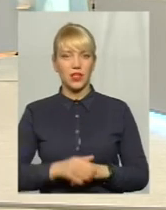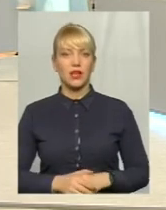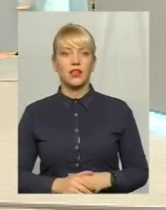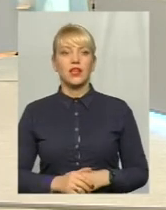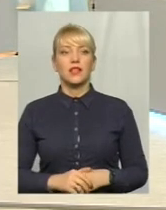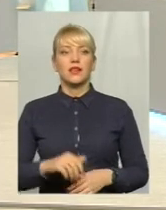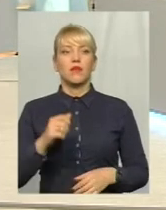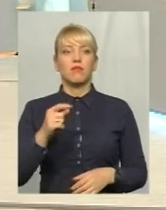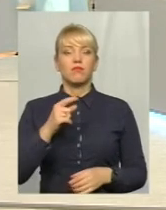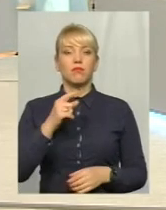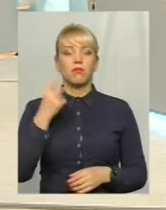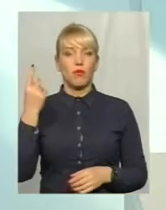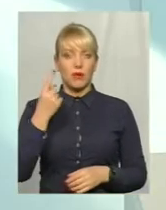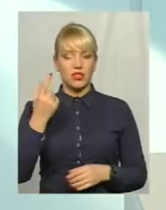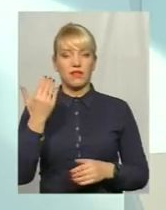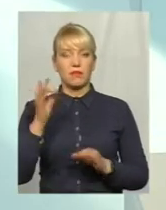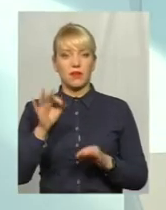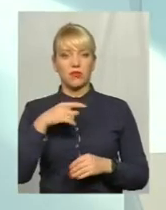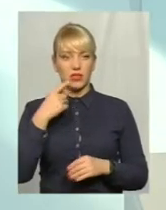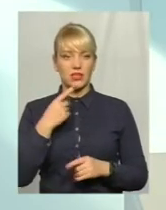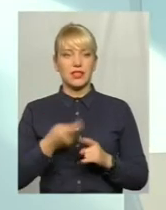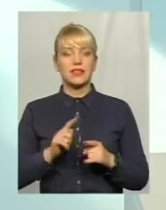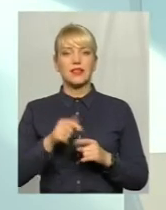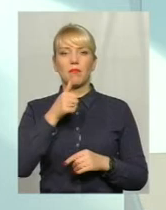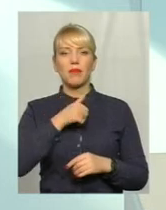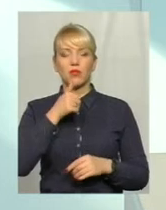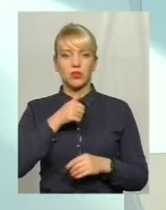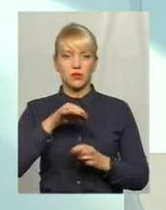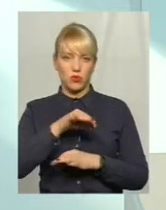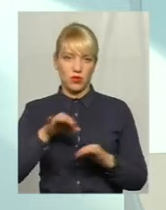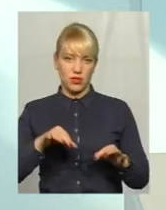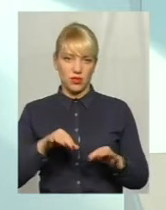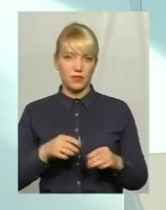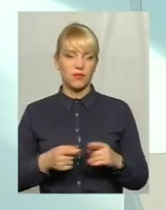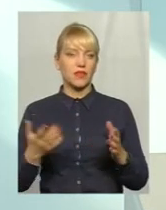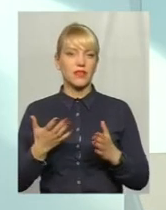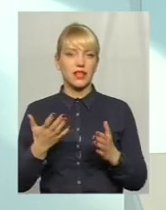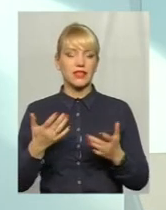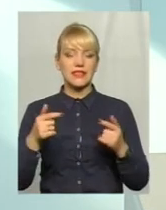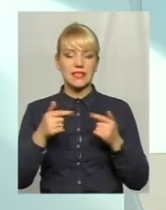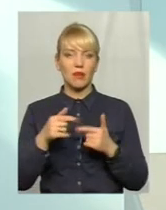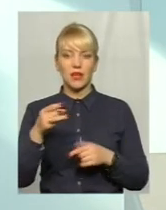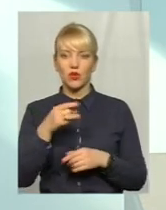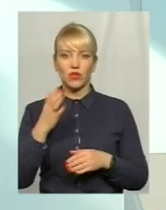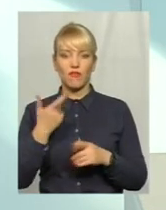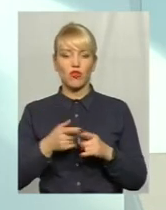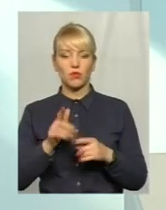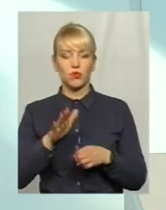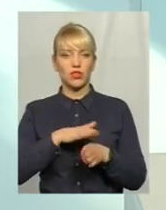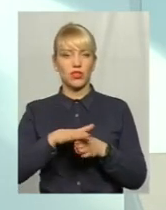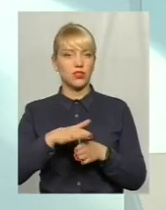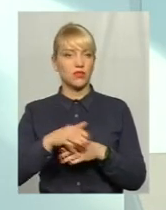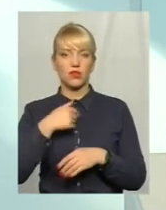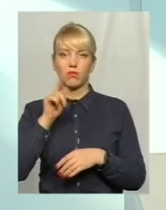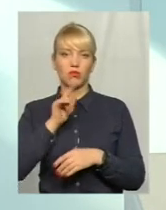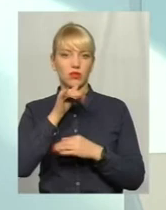По-перше, дійсно правильно сказали, що це все-таки пілотні проекти. В яких саме регіонах вони будуть реалізовуватися, поки що я